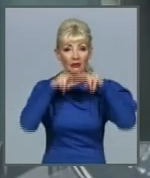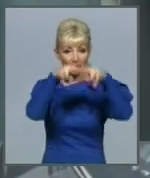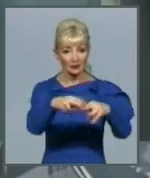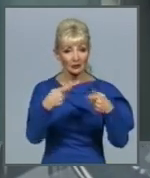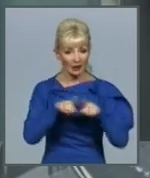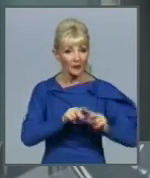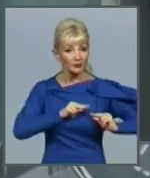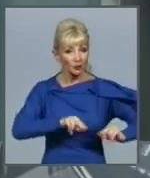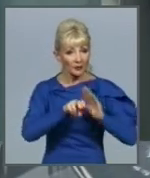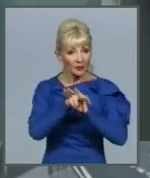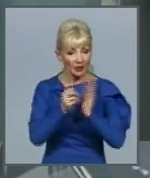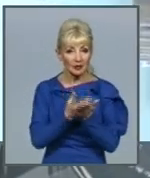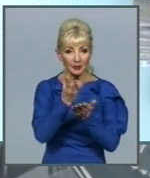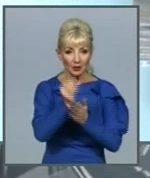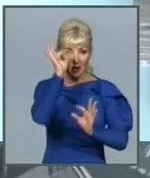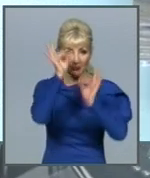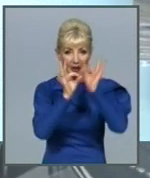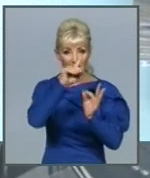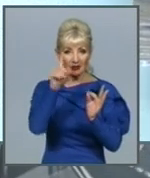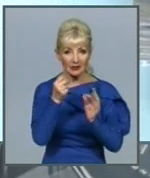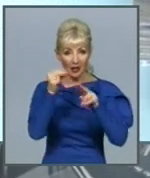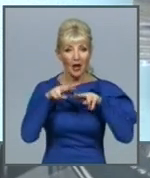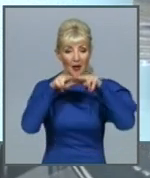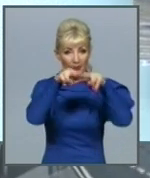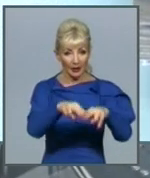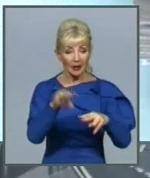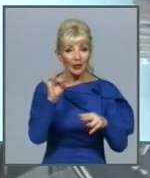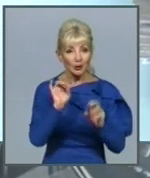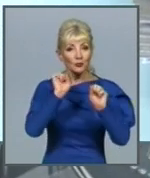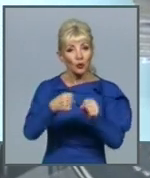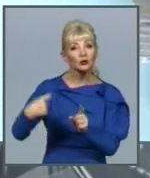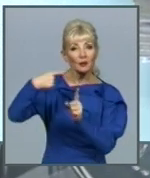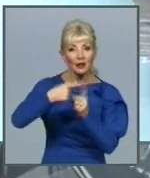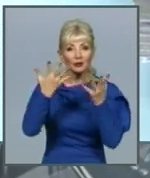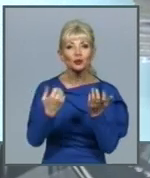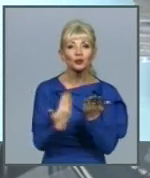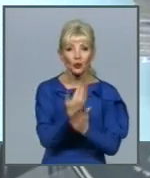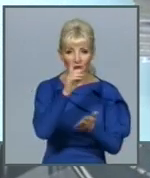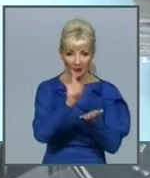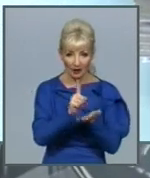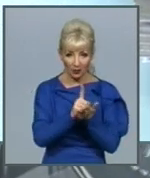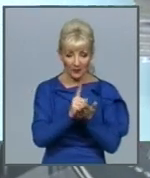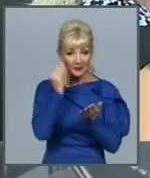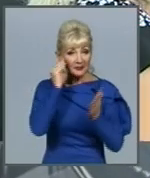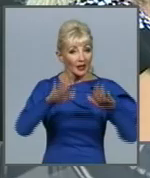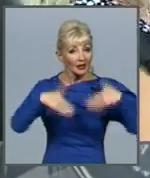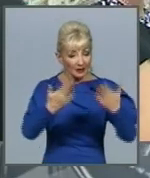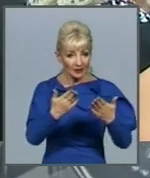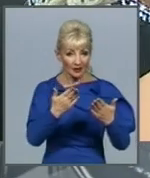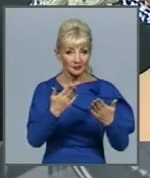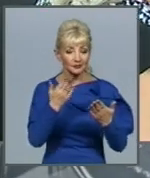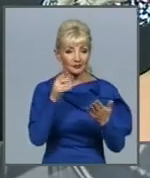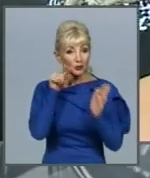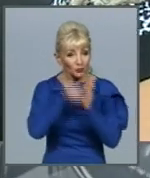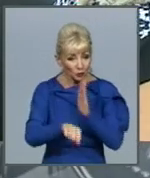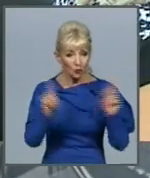сплачують відсоток за грошовий переказ та до нього може додати ще й новий податок. Ідея такого впровадження полягає в тому, що переводи від